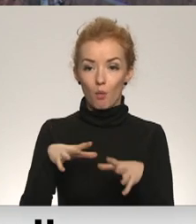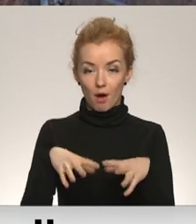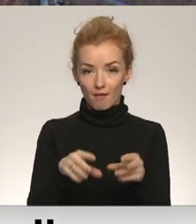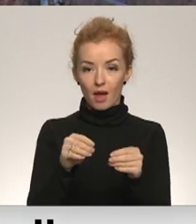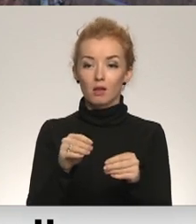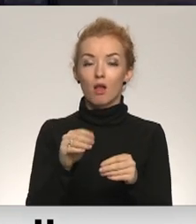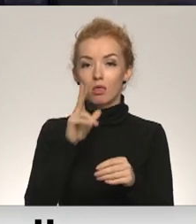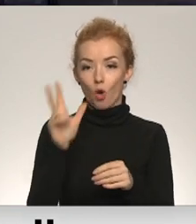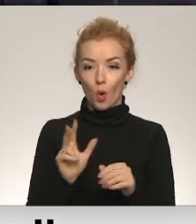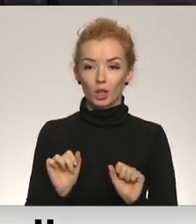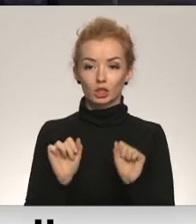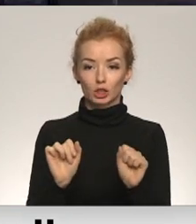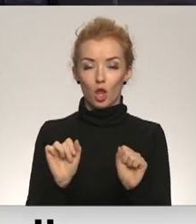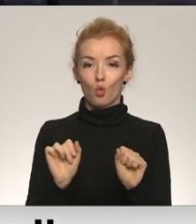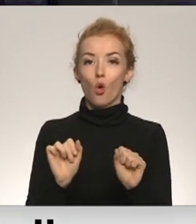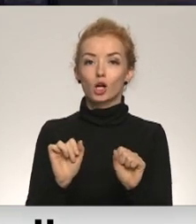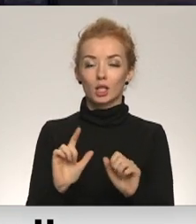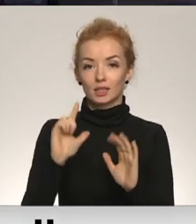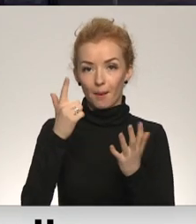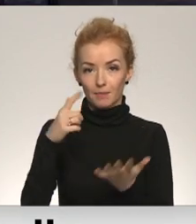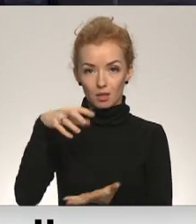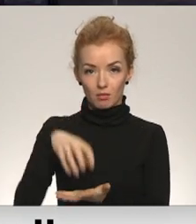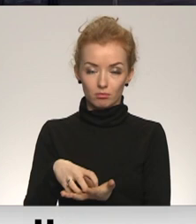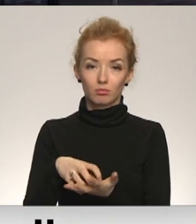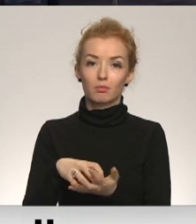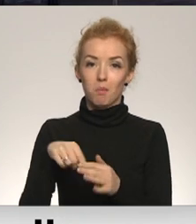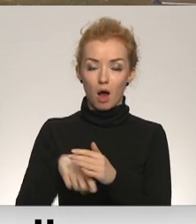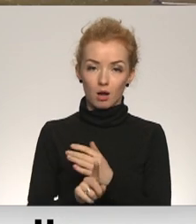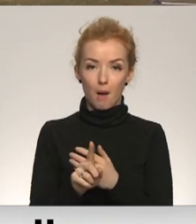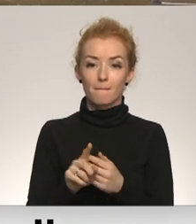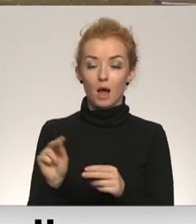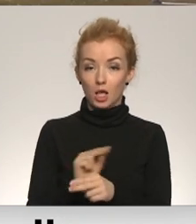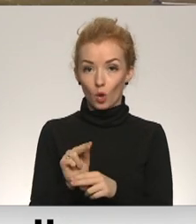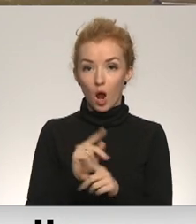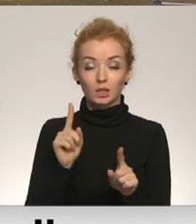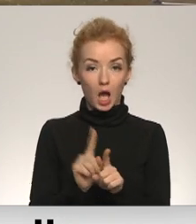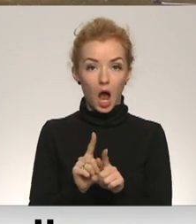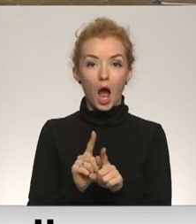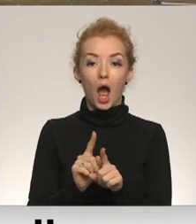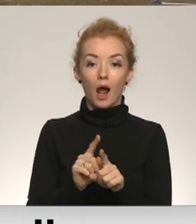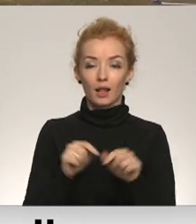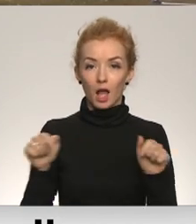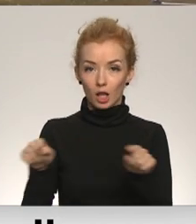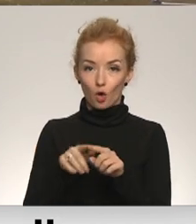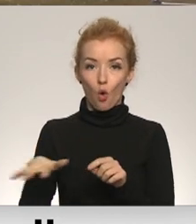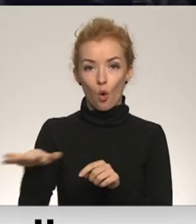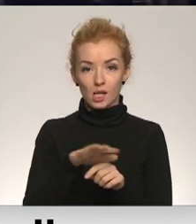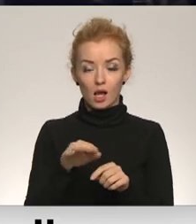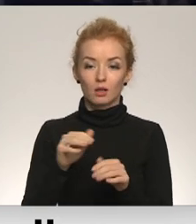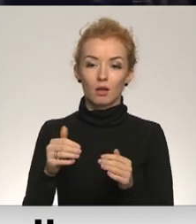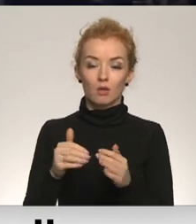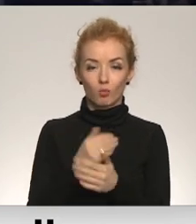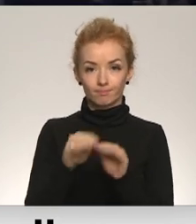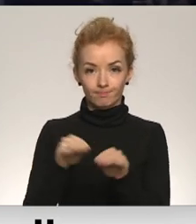Daugavpils cietokšņa septītā bastiona pulvera pagraba restaurācija, kā arī veikta pieguļošās teritorijas labiekartošana.